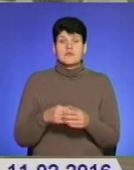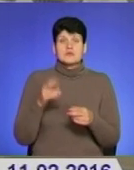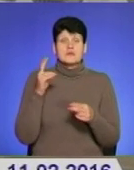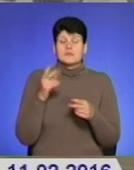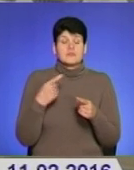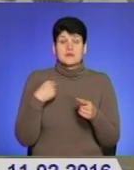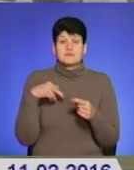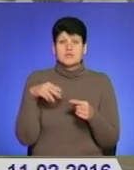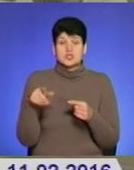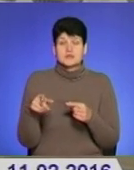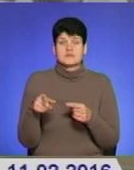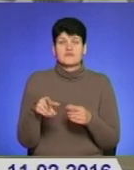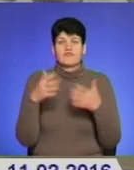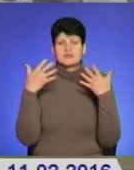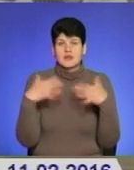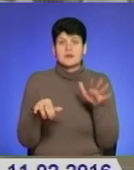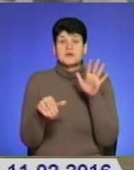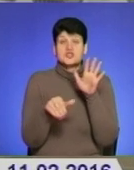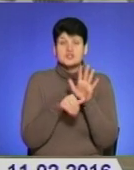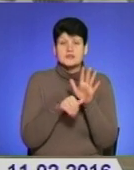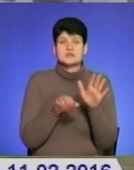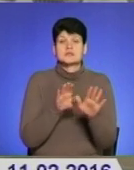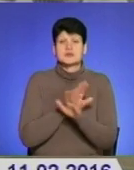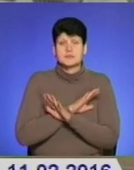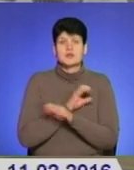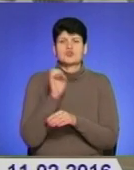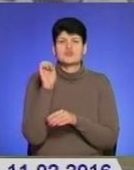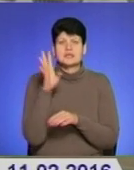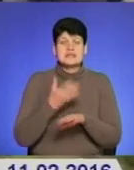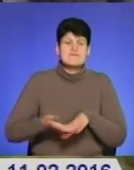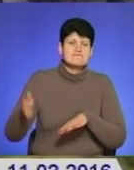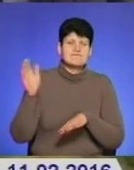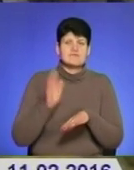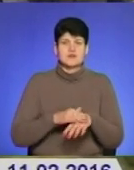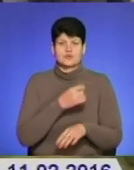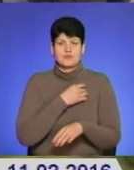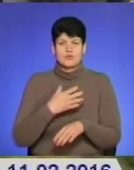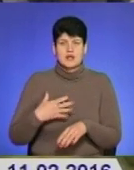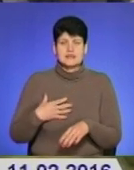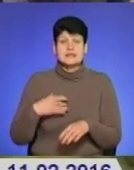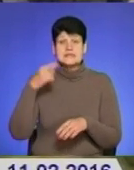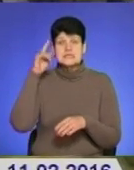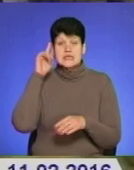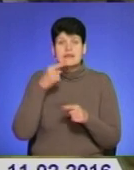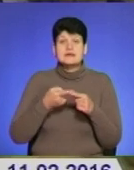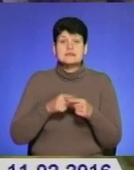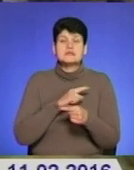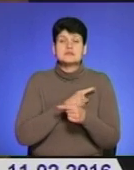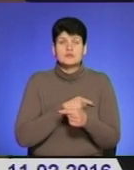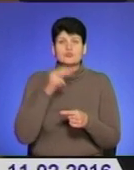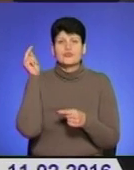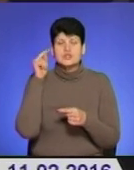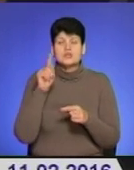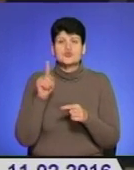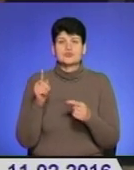втратами шість загиблих, чотирнадцять важко поранених. Знання – це сила. Тому вчитися чогось